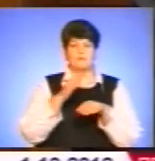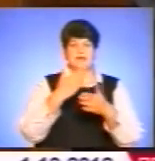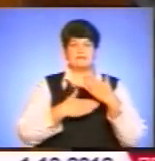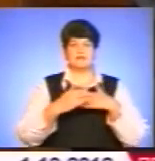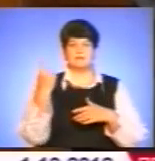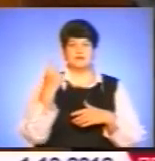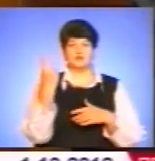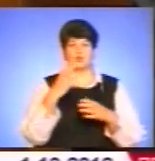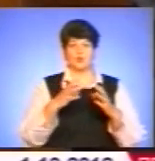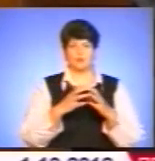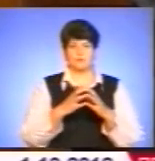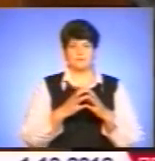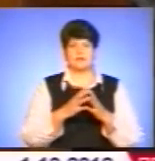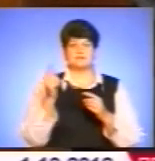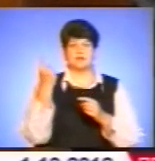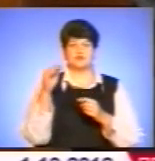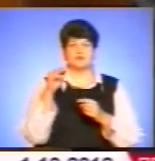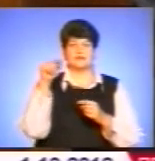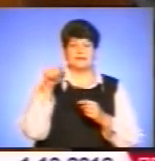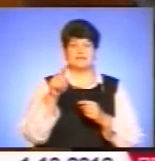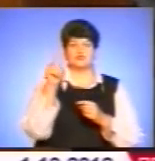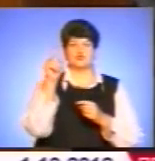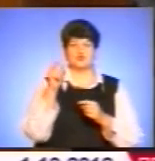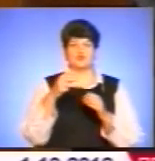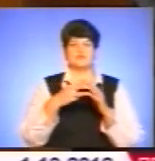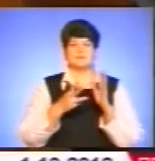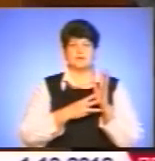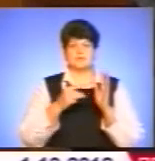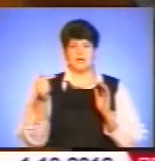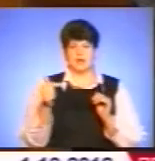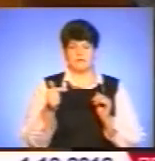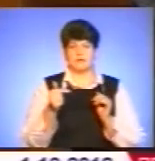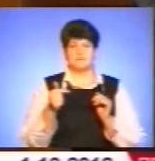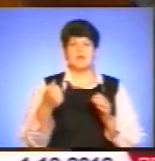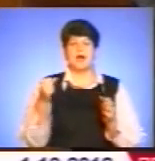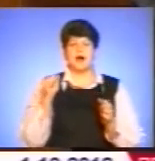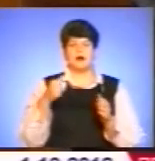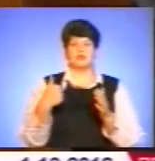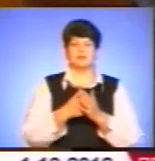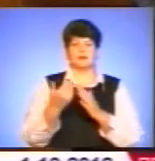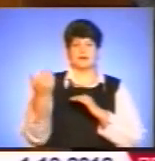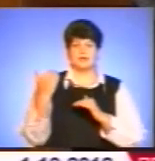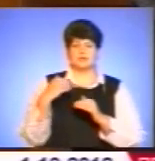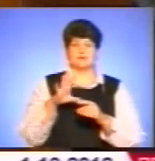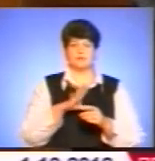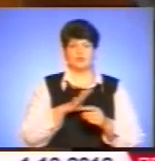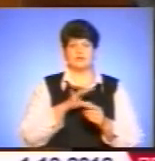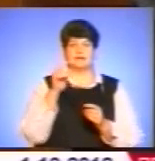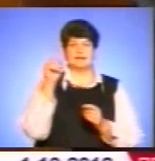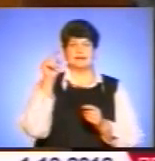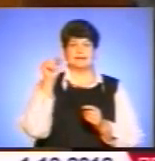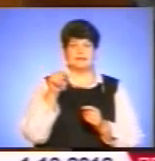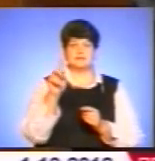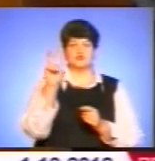жовтня вона становитиме 1118 гривень, а до цього часу вона становила 1102